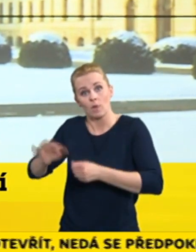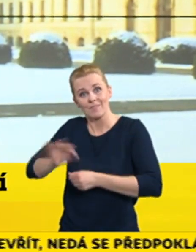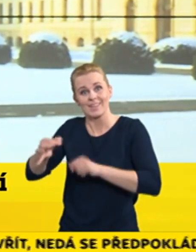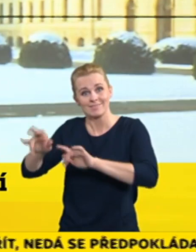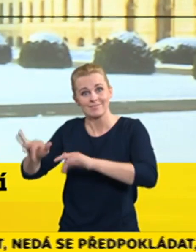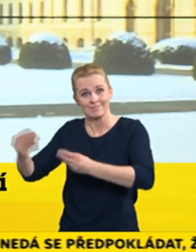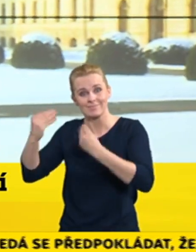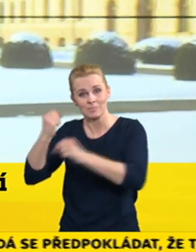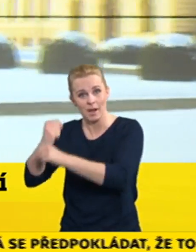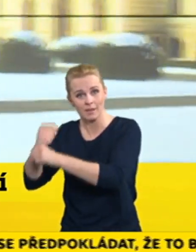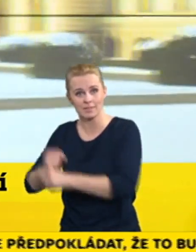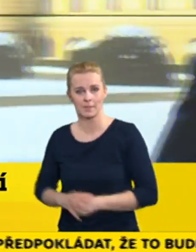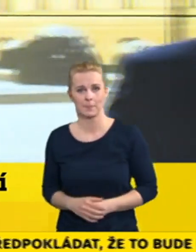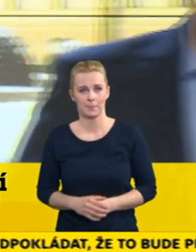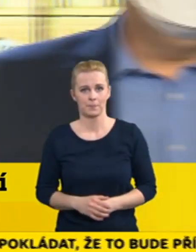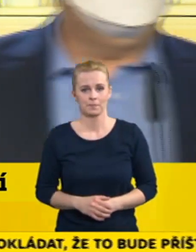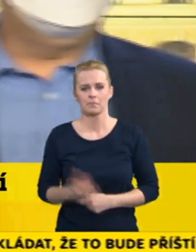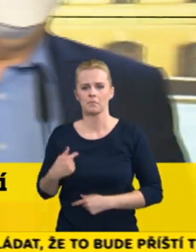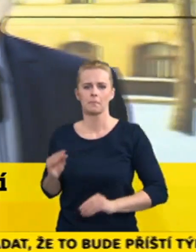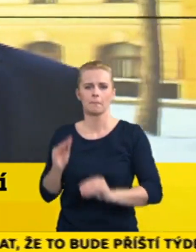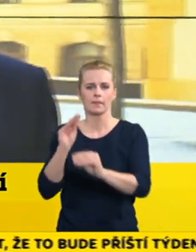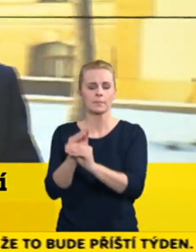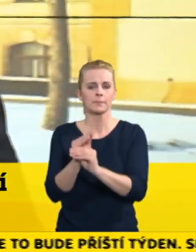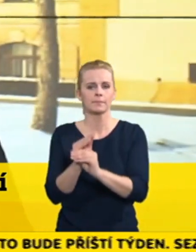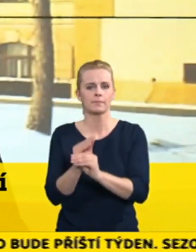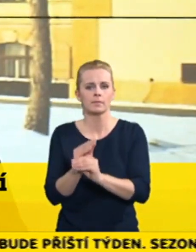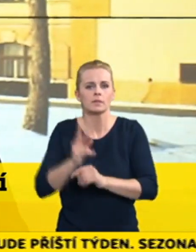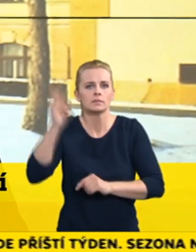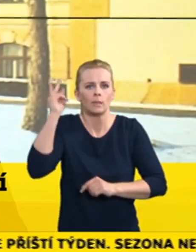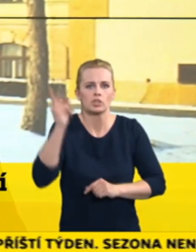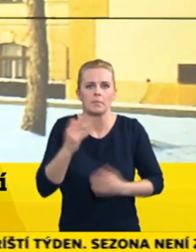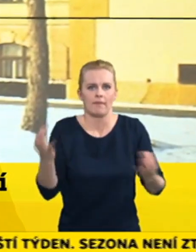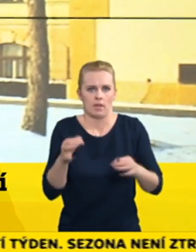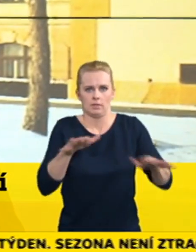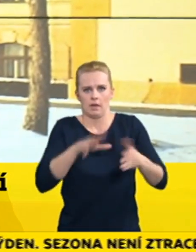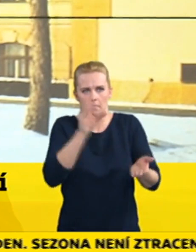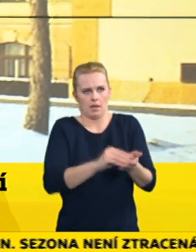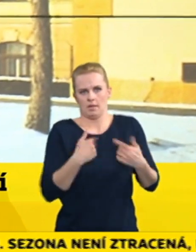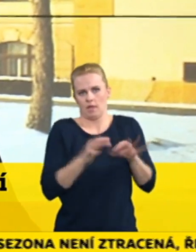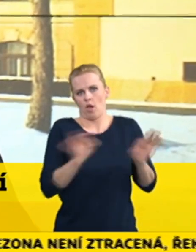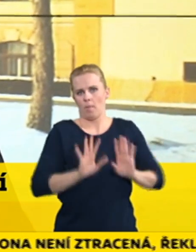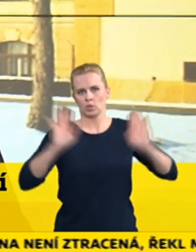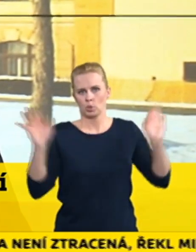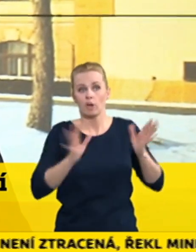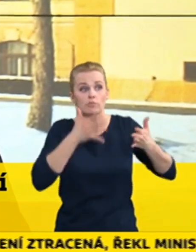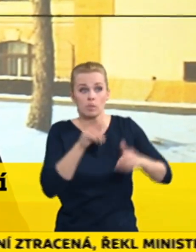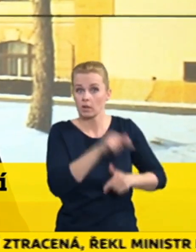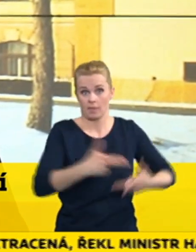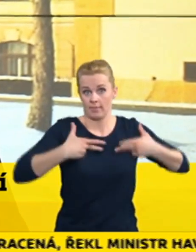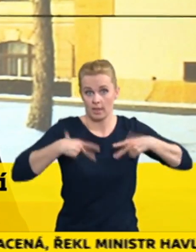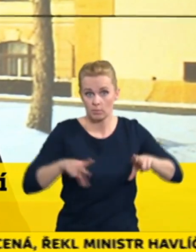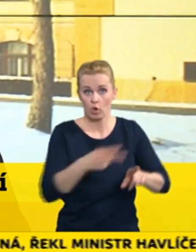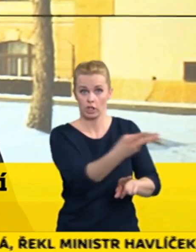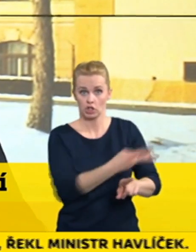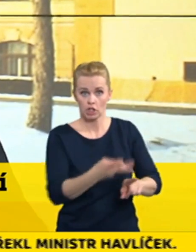Samozřejmě my nijak neregulujeme trh s bydlením, to znamená je možné si zajistit krátkodobí pro